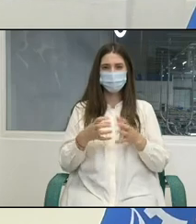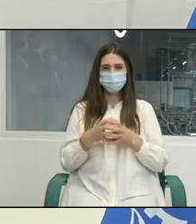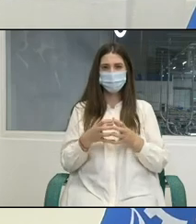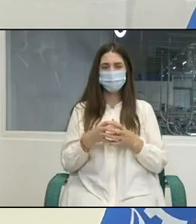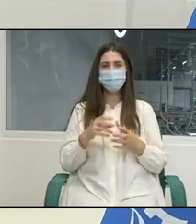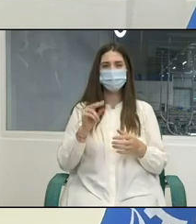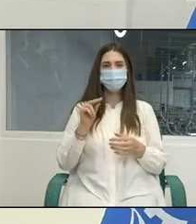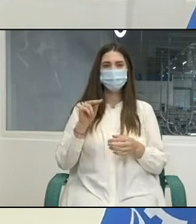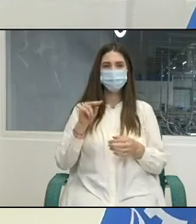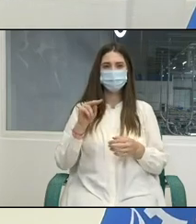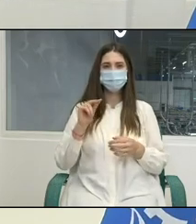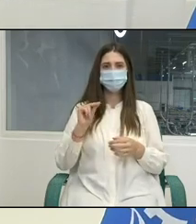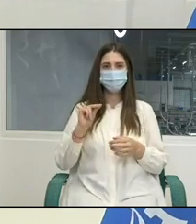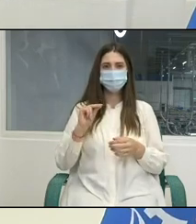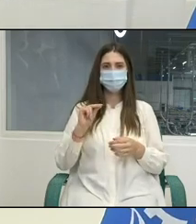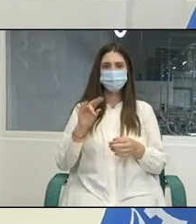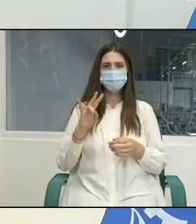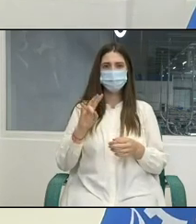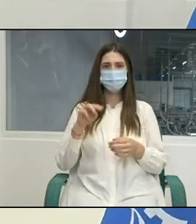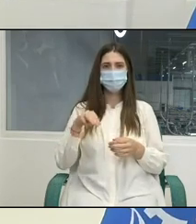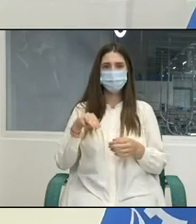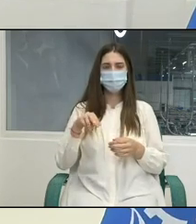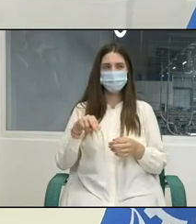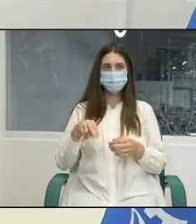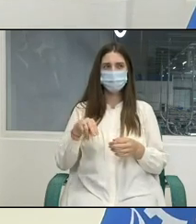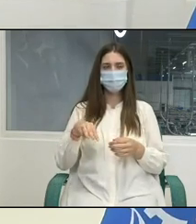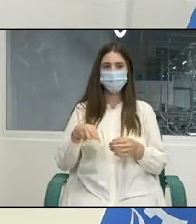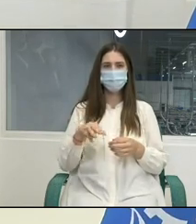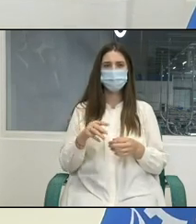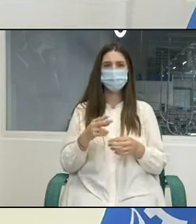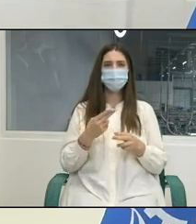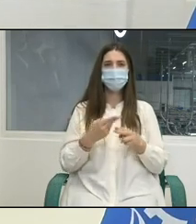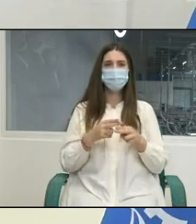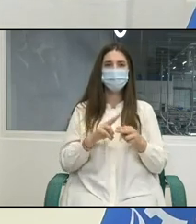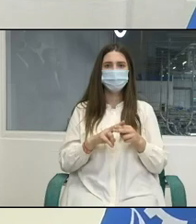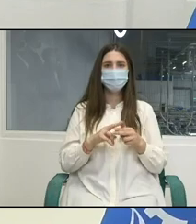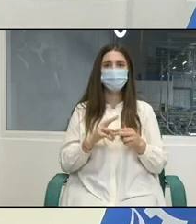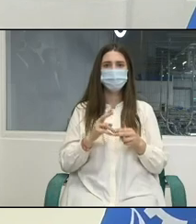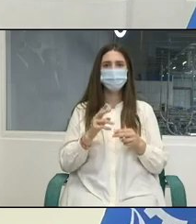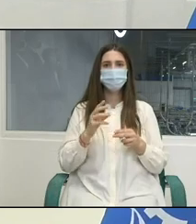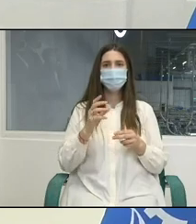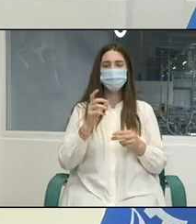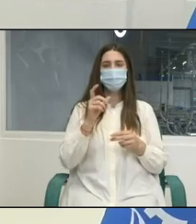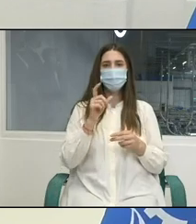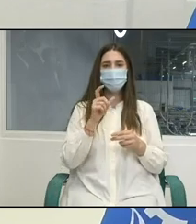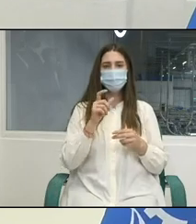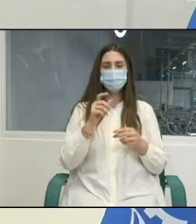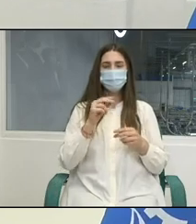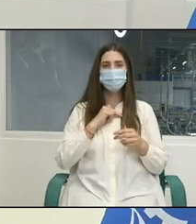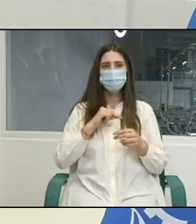condițiilor favorabile pentru activitatea agențelor economice.